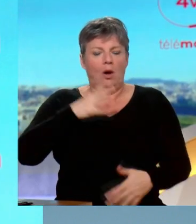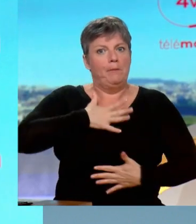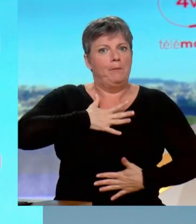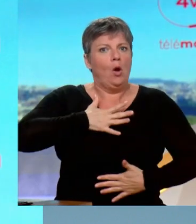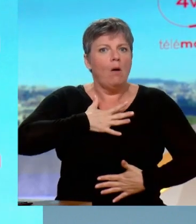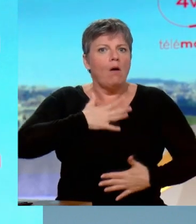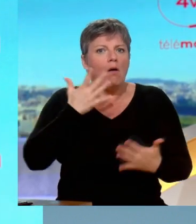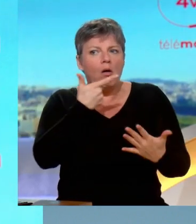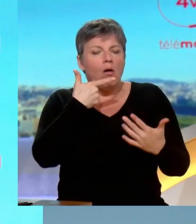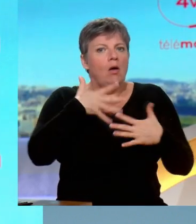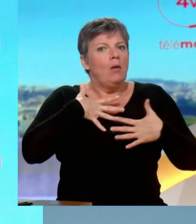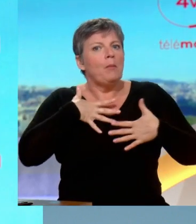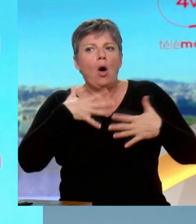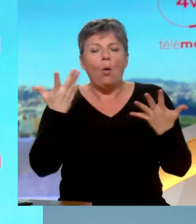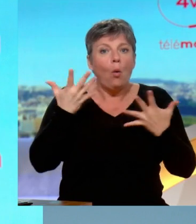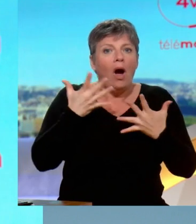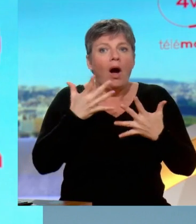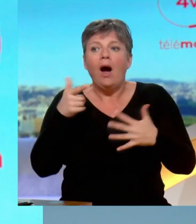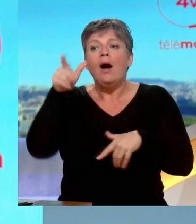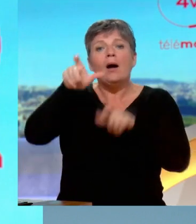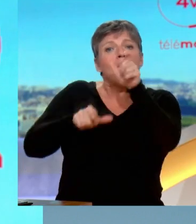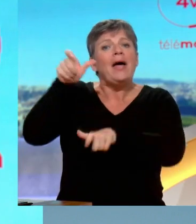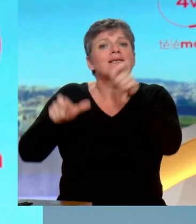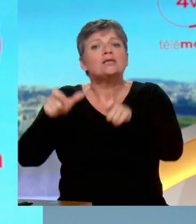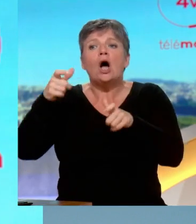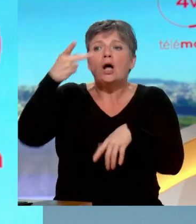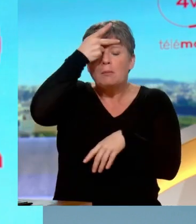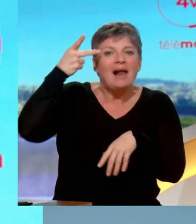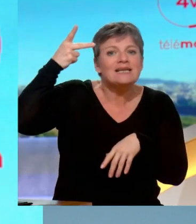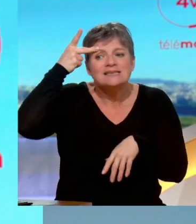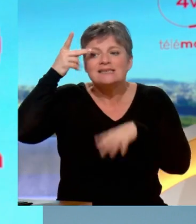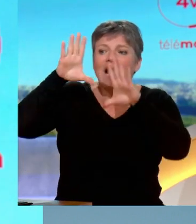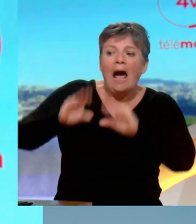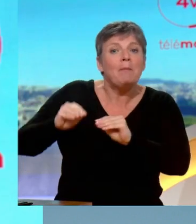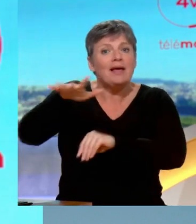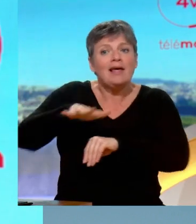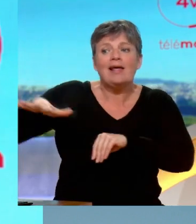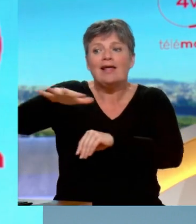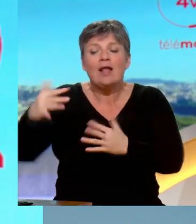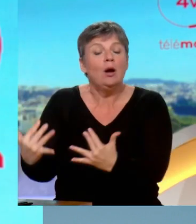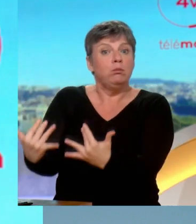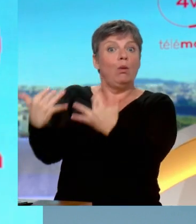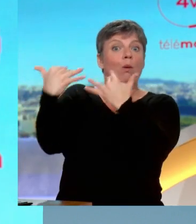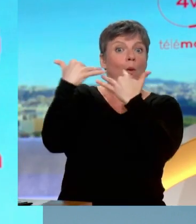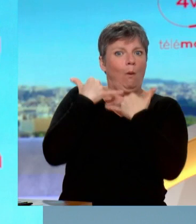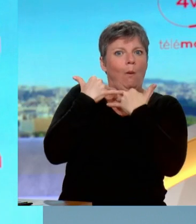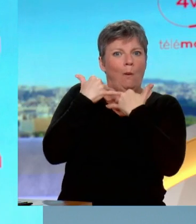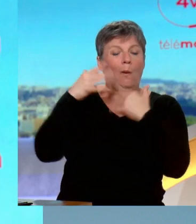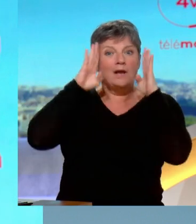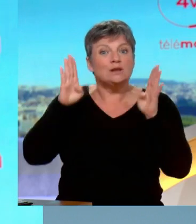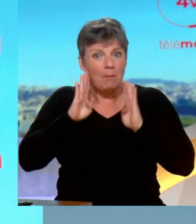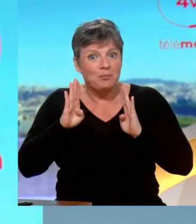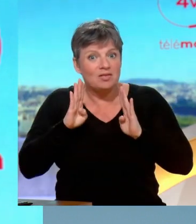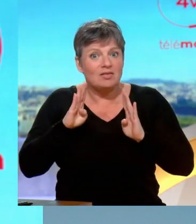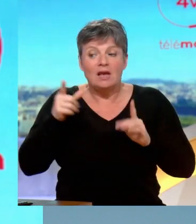le craignent énormément, que tous les Palestiniens de Gaza, ou en tout cas un grand nombre d'entre eux, eh bien n'entrent en Egypte